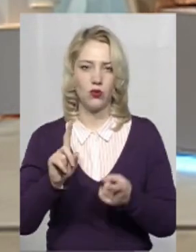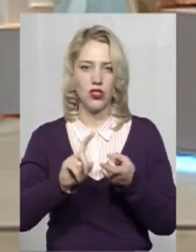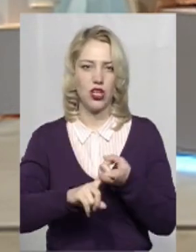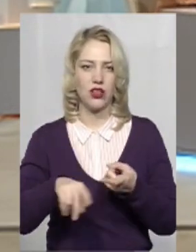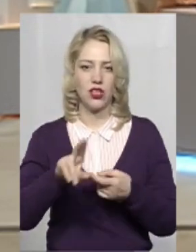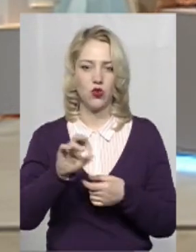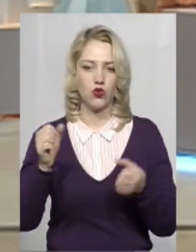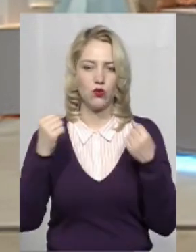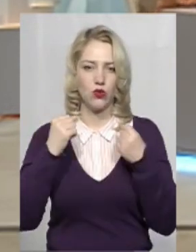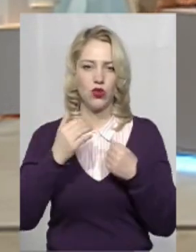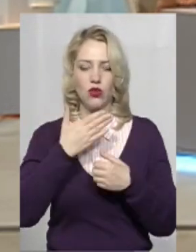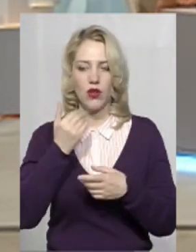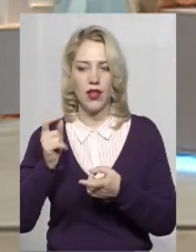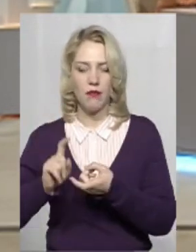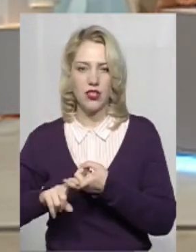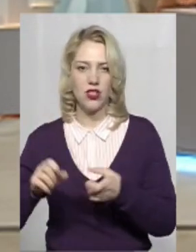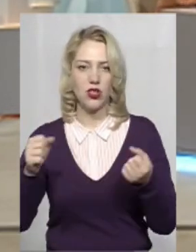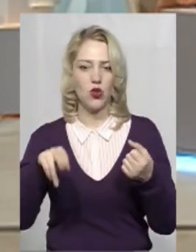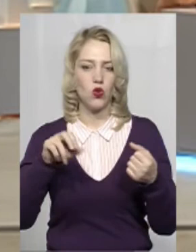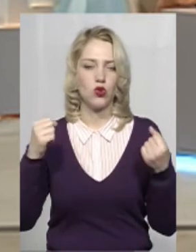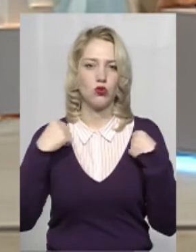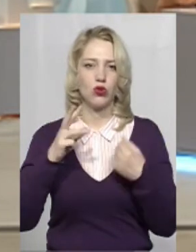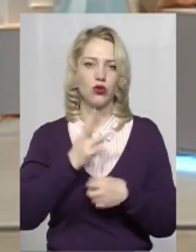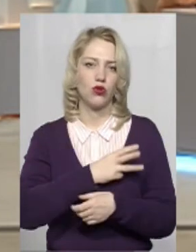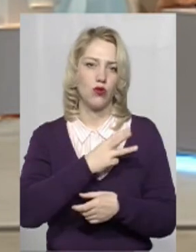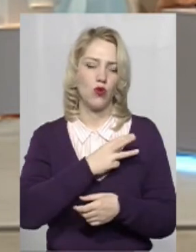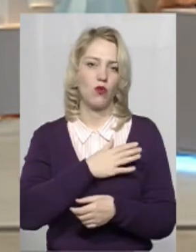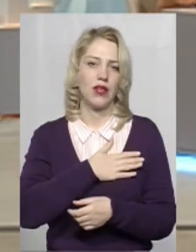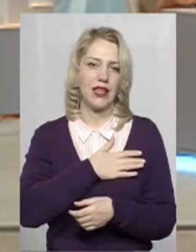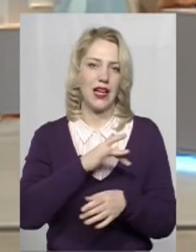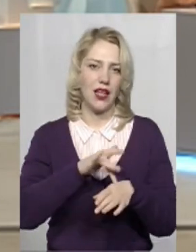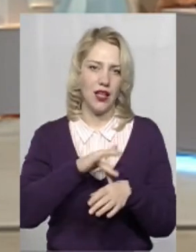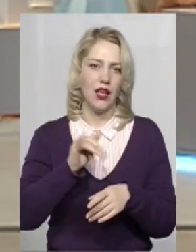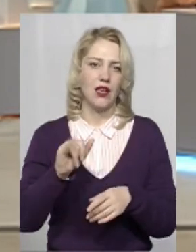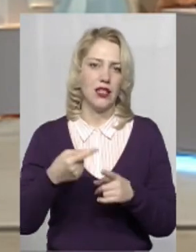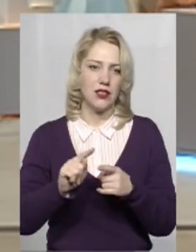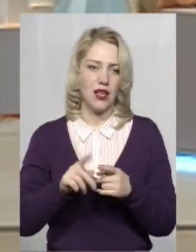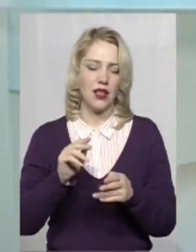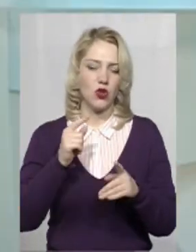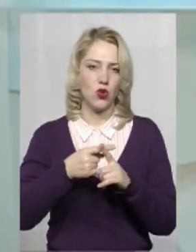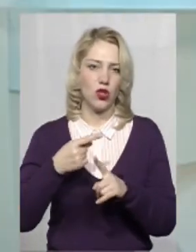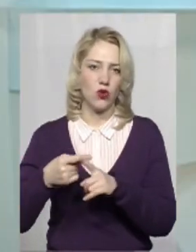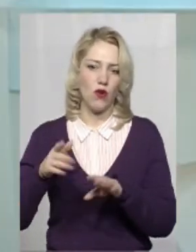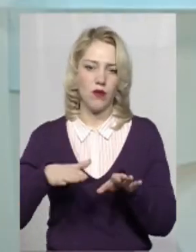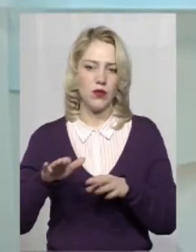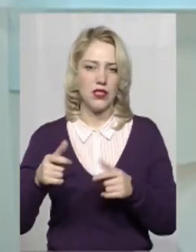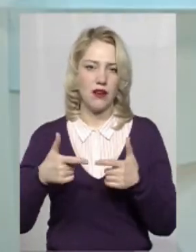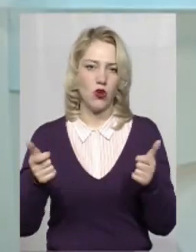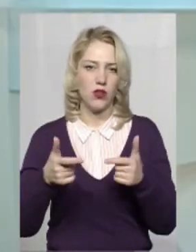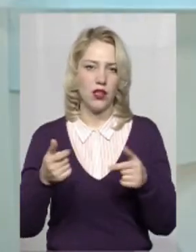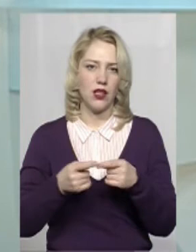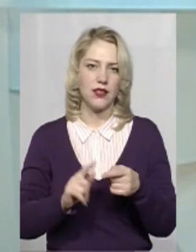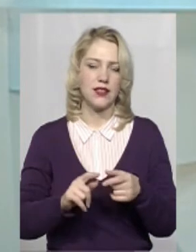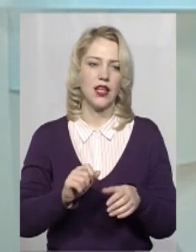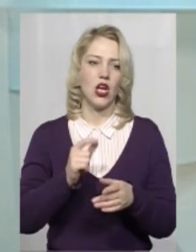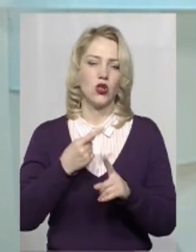спорту, які і не причетні до спорту, які є просто любителями. Це є, якби, додаткові місця в готелях, це є додатковий розвиток